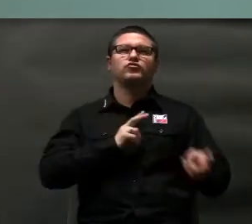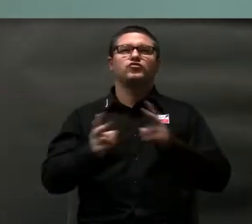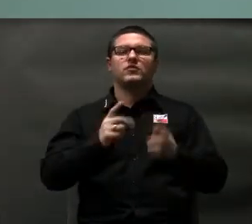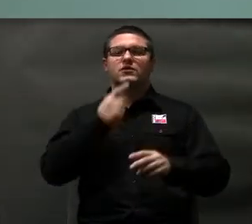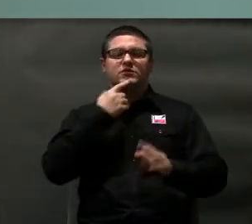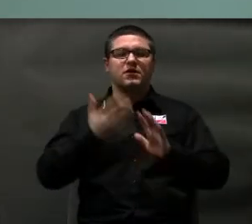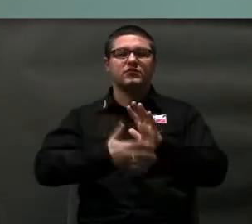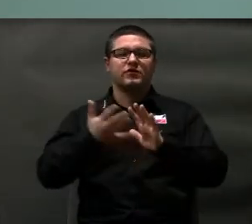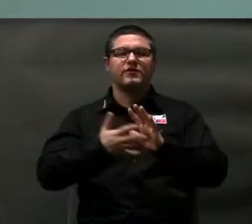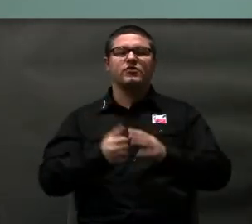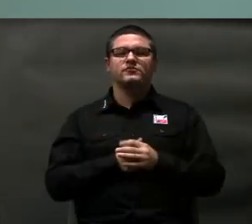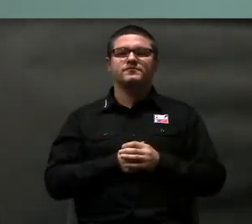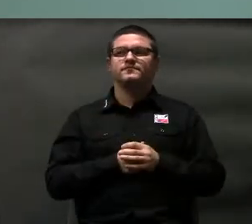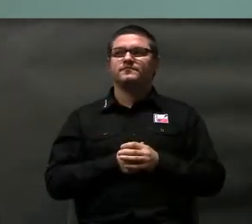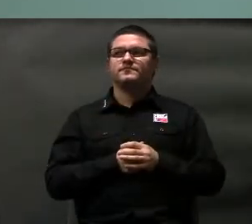migowego.